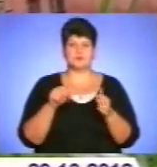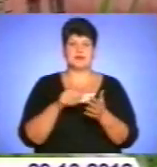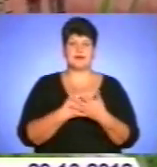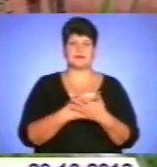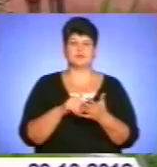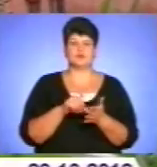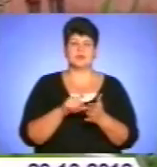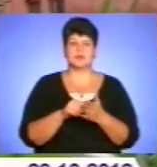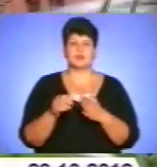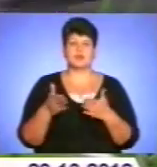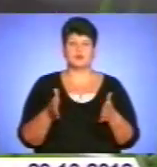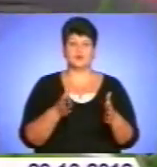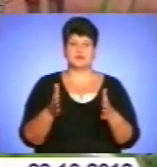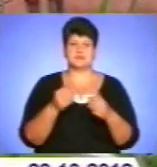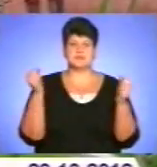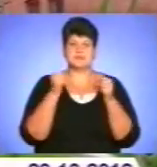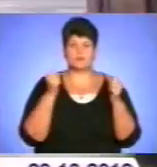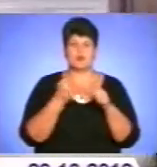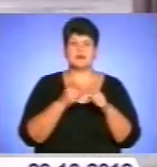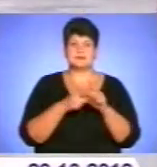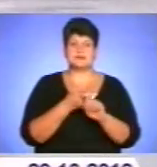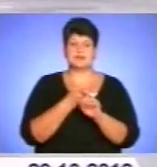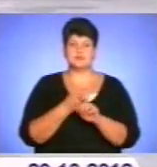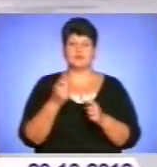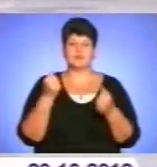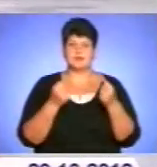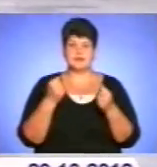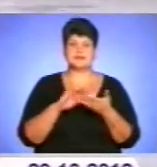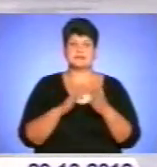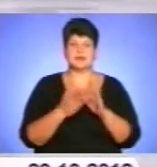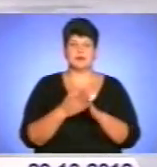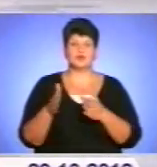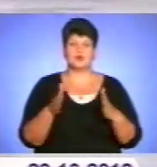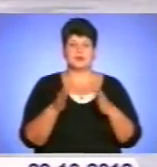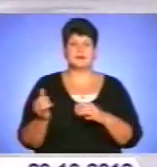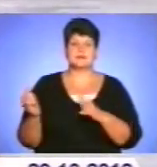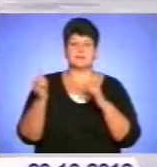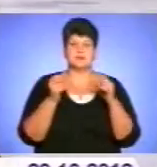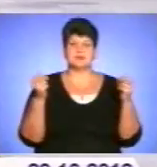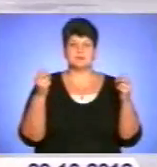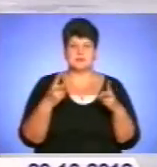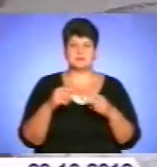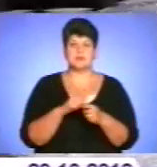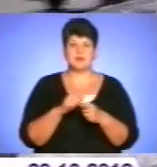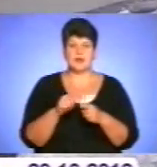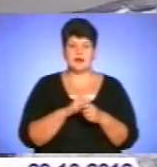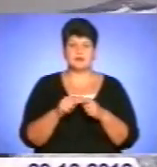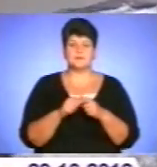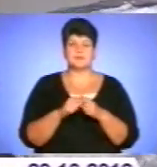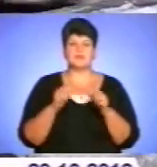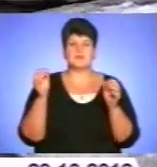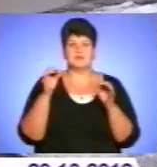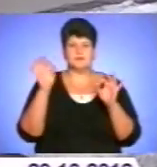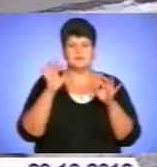взимку. Це те, що залежить від водія. Стан доріг, їх забезпечення спецматеріалами під часу желадиці та у негоду